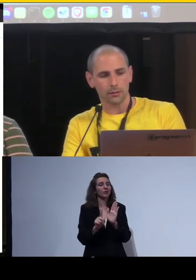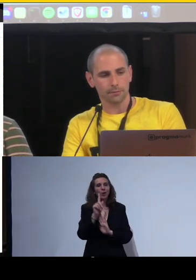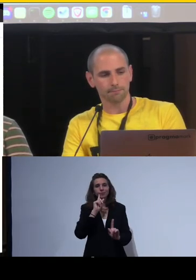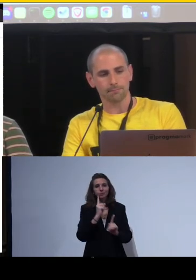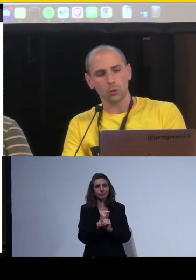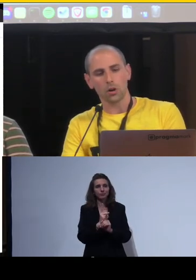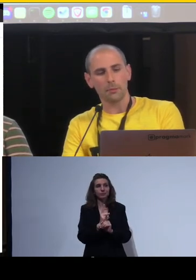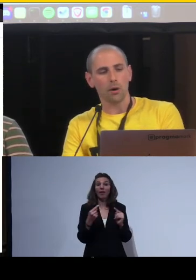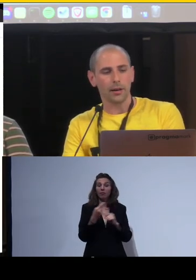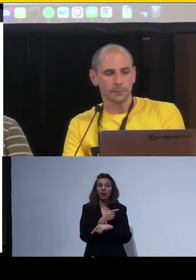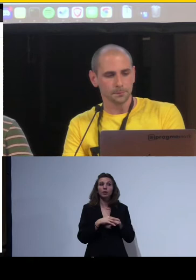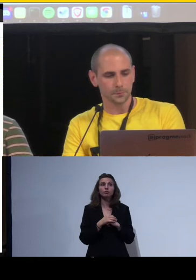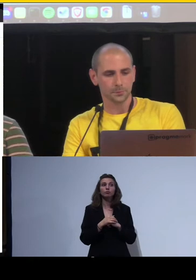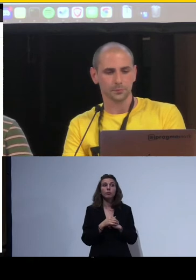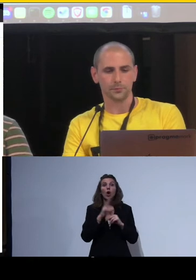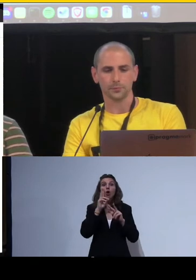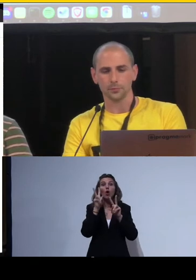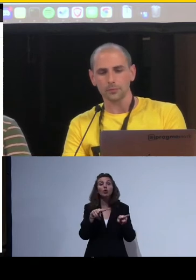ai controlli manuali,